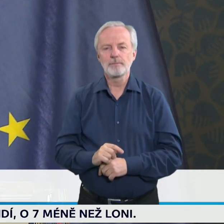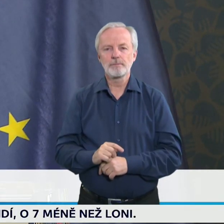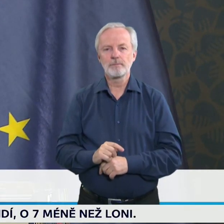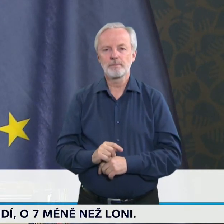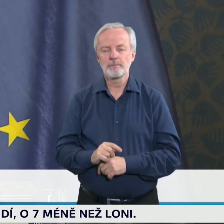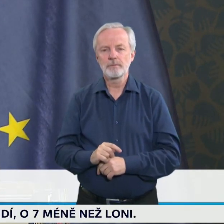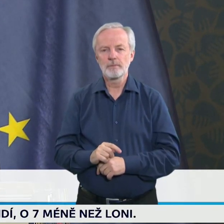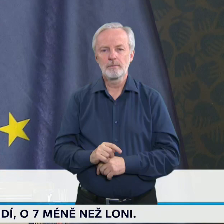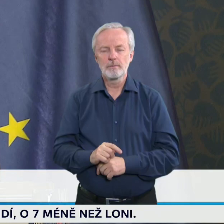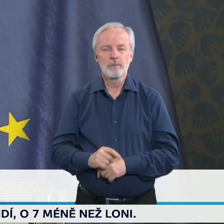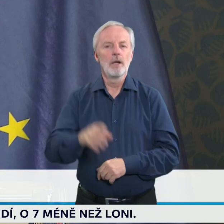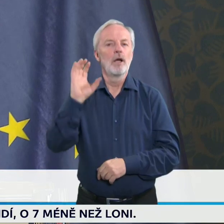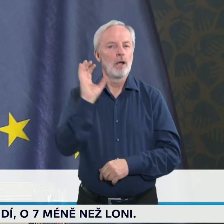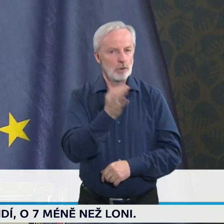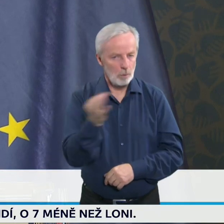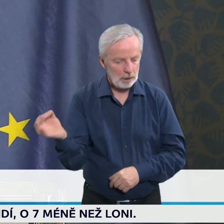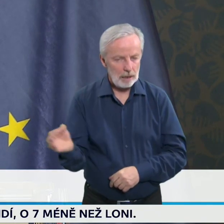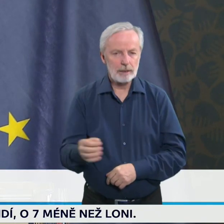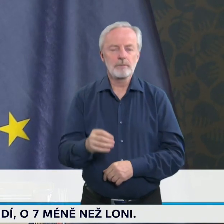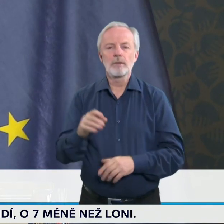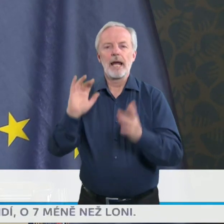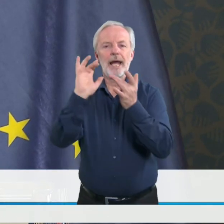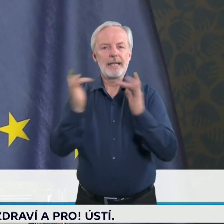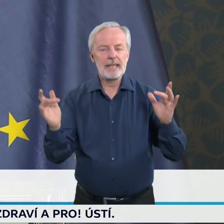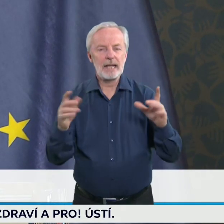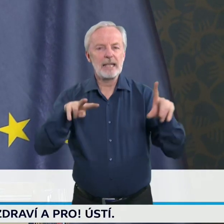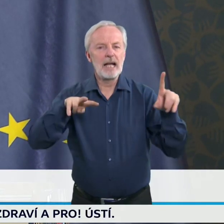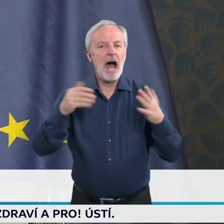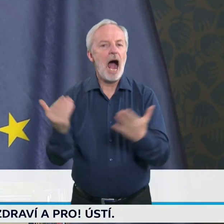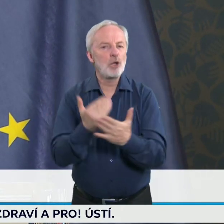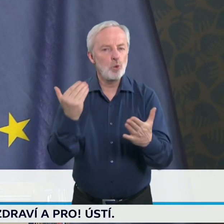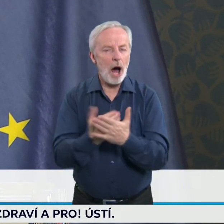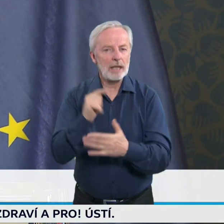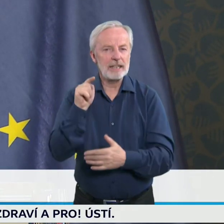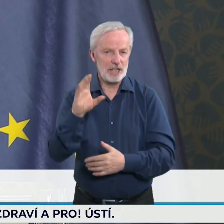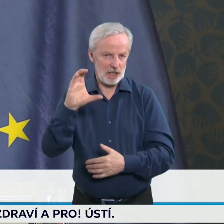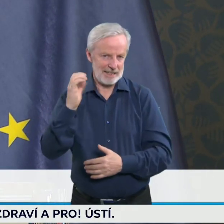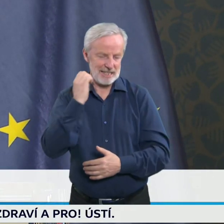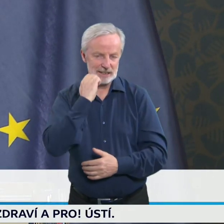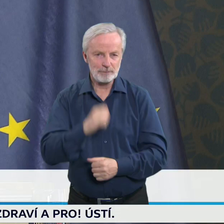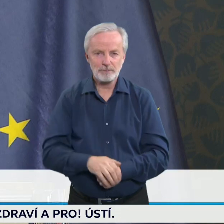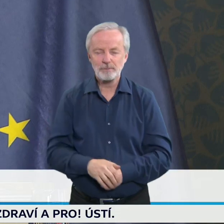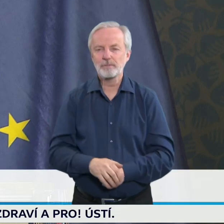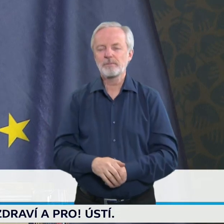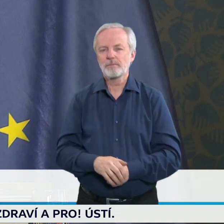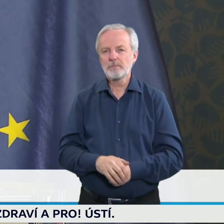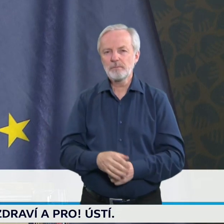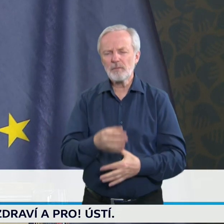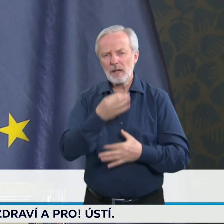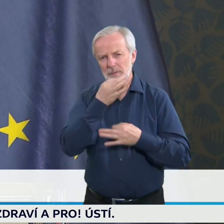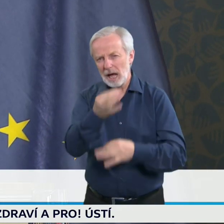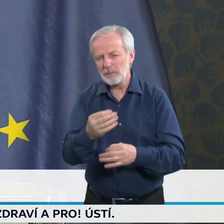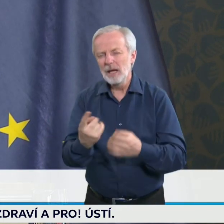Dobrý den, radik Bartoníček, Aktuálně.cz. Pane ministře, já bych se vás zeptal, jak vnímáte spekulace